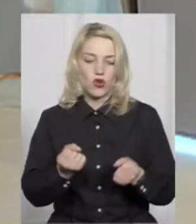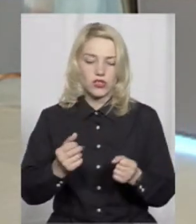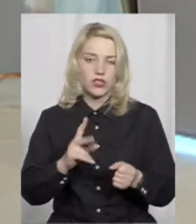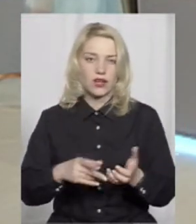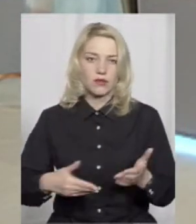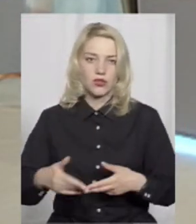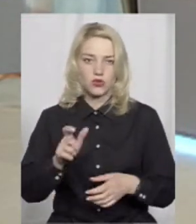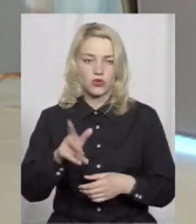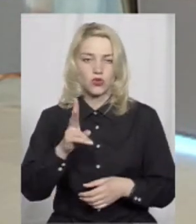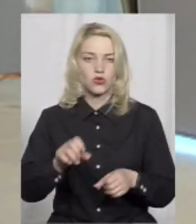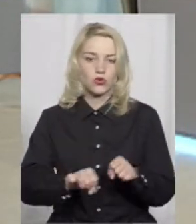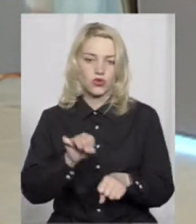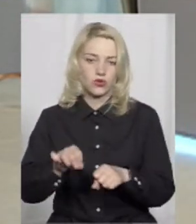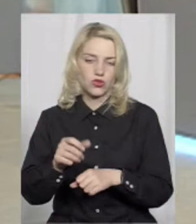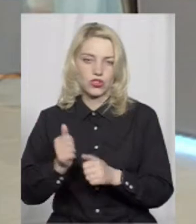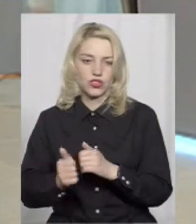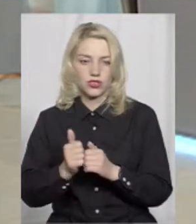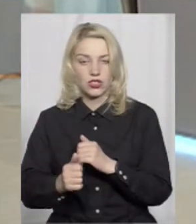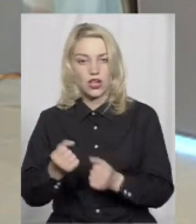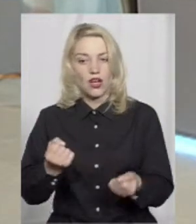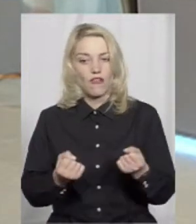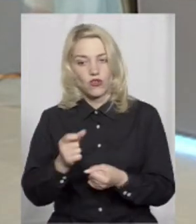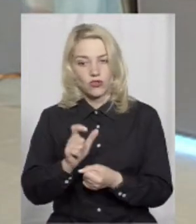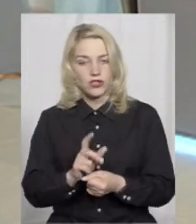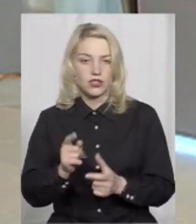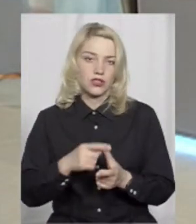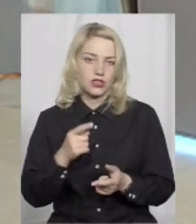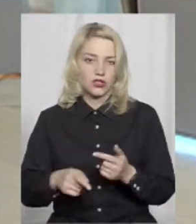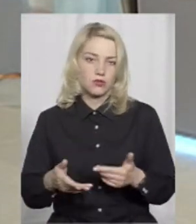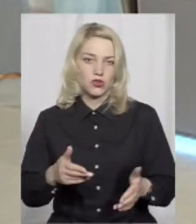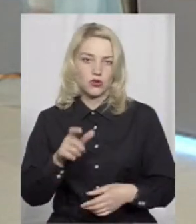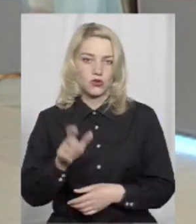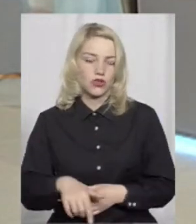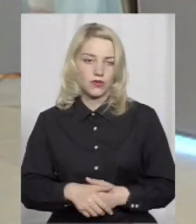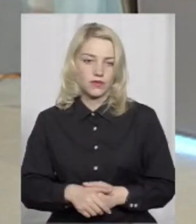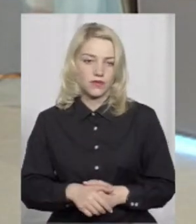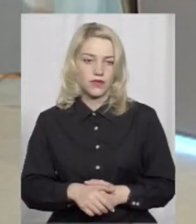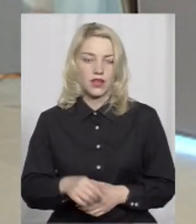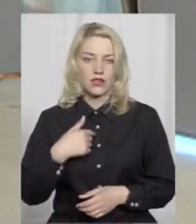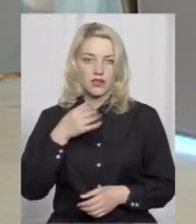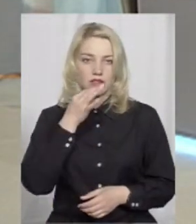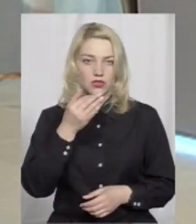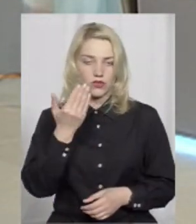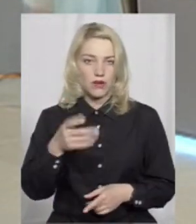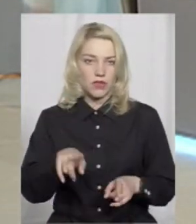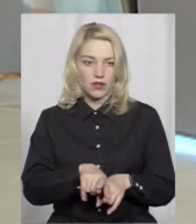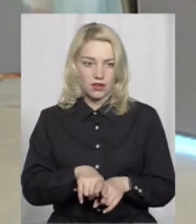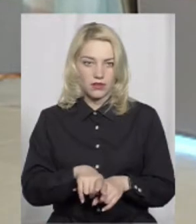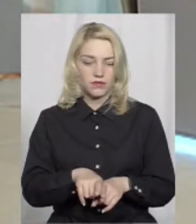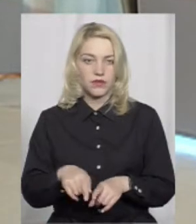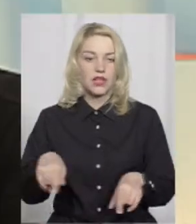як вважаєте, хто частіше нарушує правила, все ж таки? Водій чи пішоход? Я вам скажу так, що